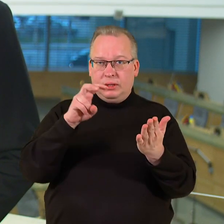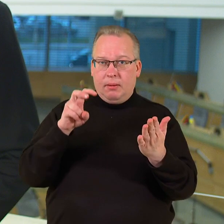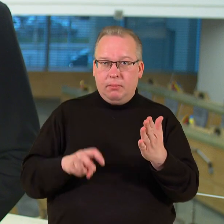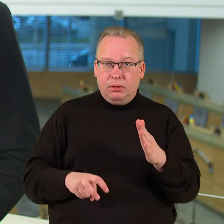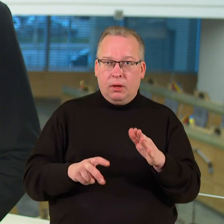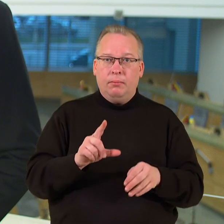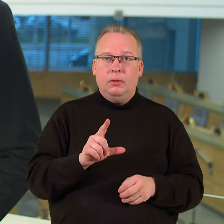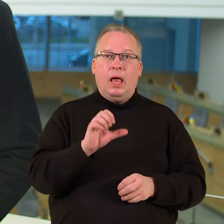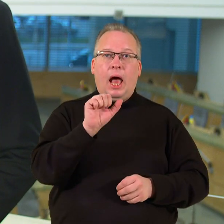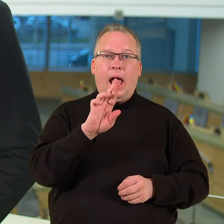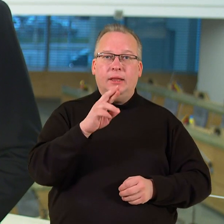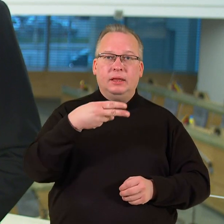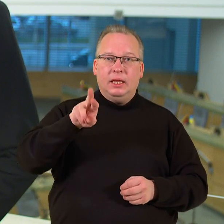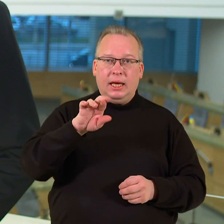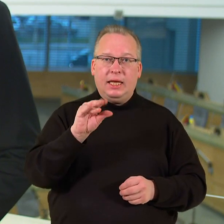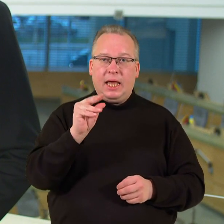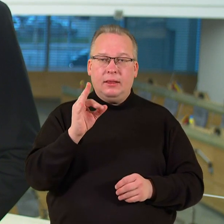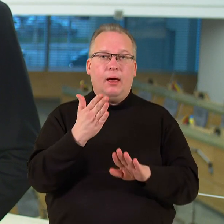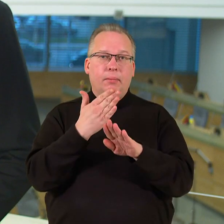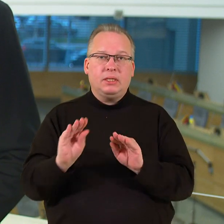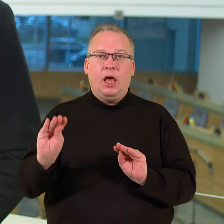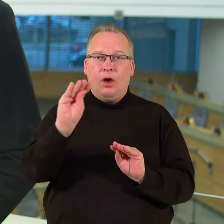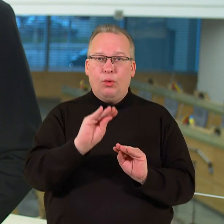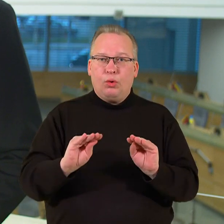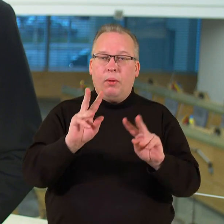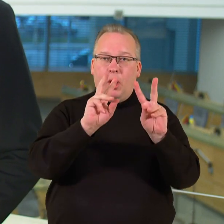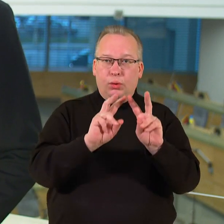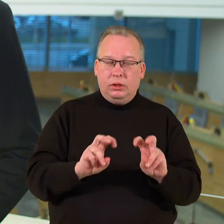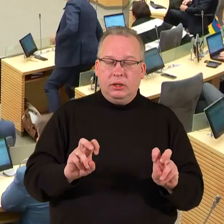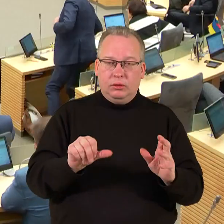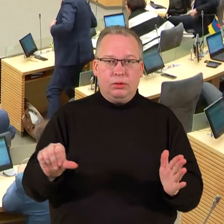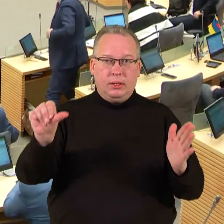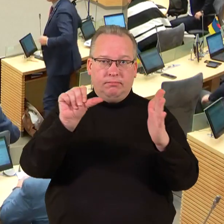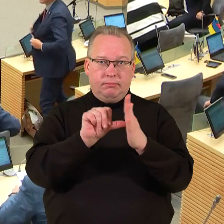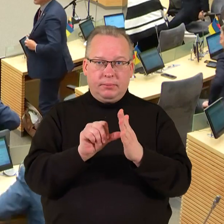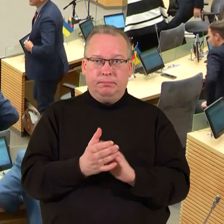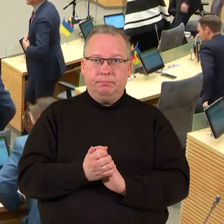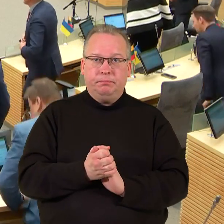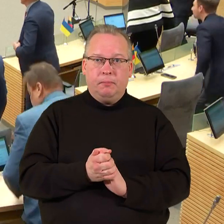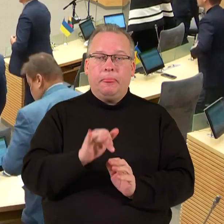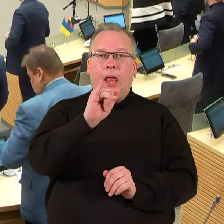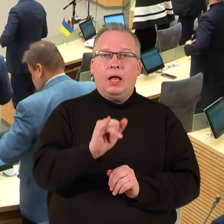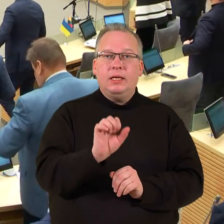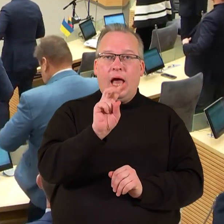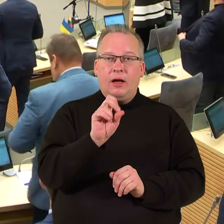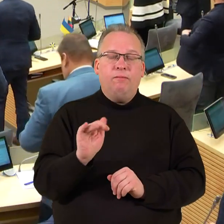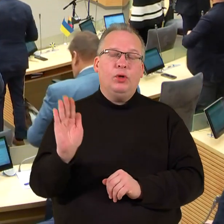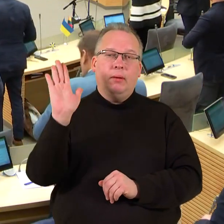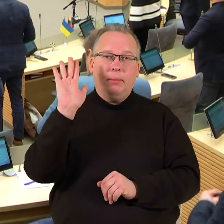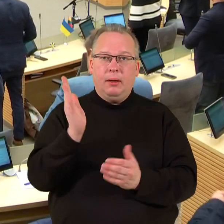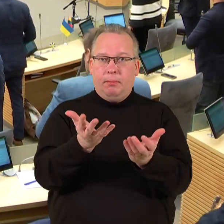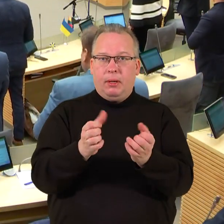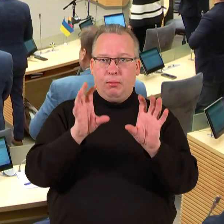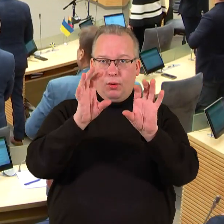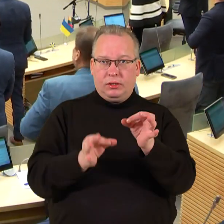Laimą Liuciją Andrikienę, kuri paskirta Europos auditorūmų atstove. Angelijas Jakovunytės priesaiką priima